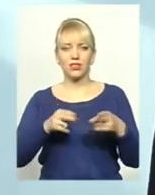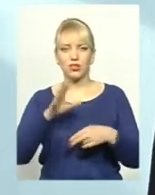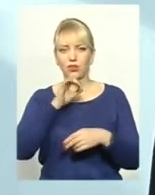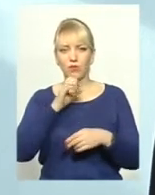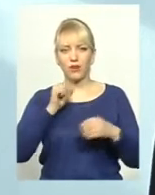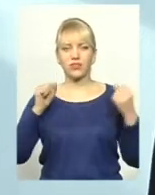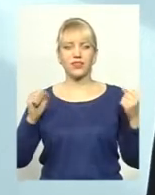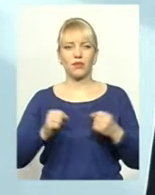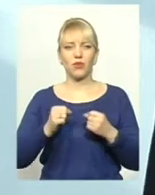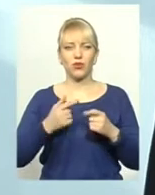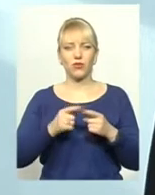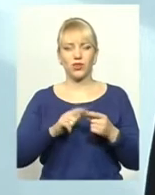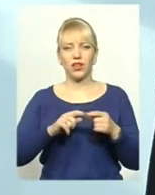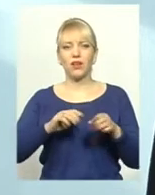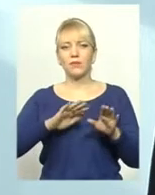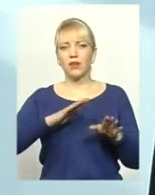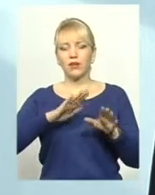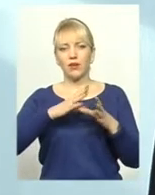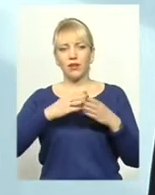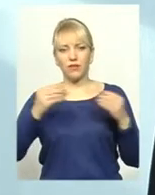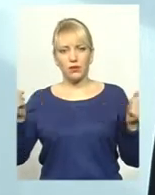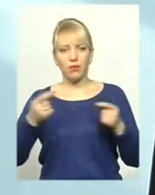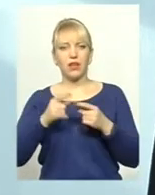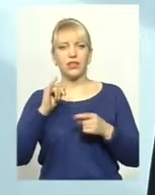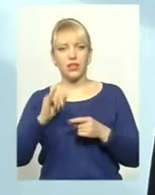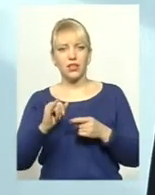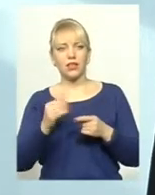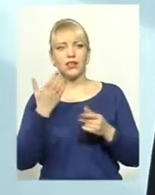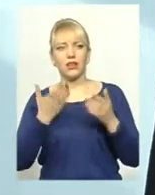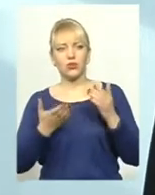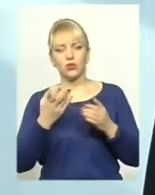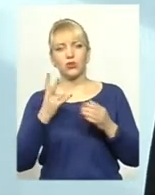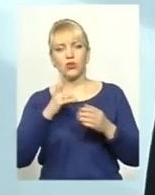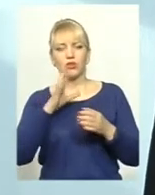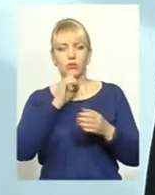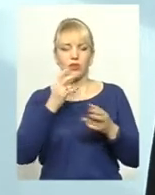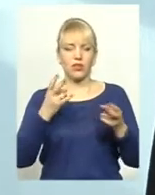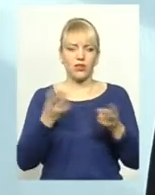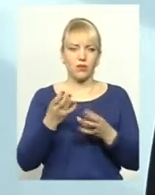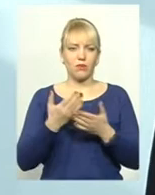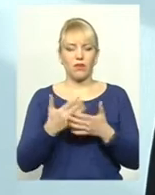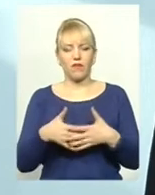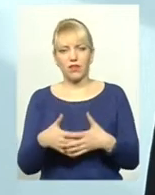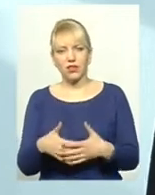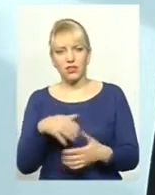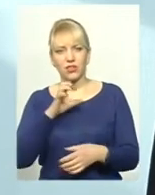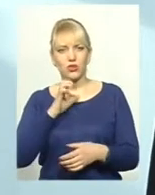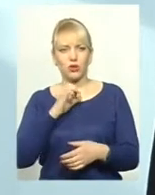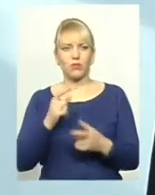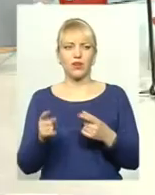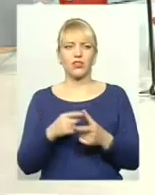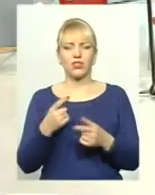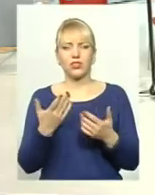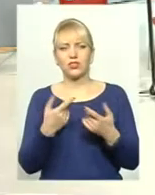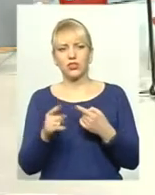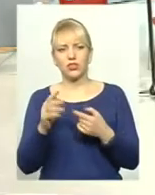відпаде. Ми зможемо якусь кількість обов'язкових собак, яких нам терміново потрібно, чи то вагітні собаки, чи якісь дійснюють якісь там проблеми,